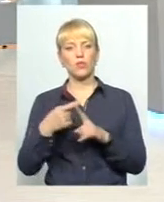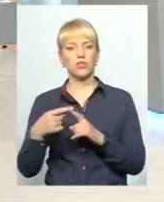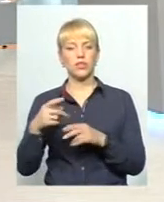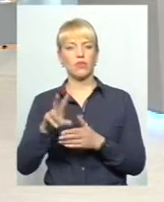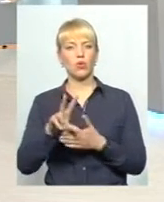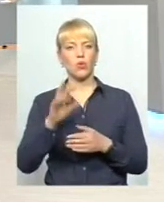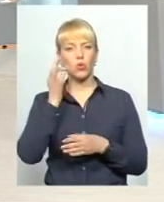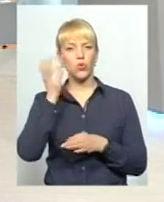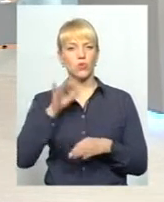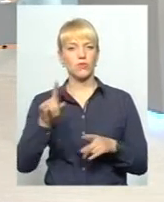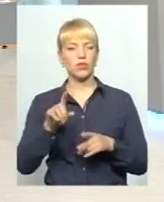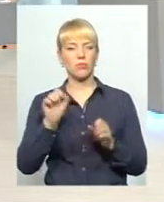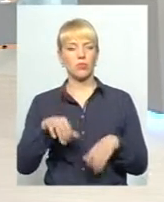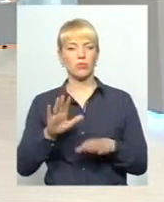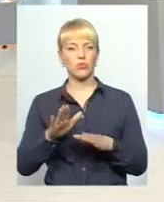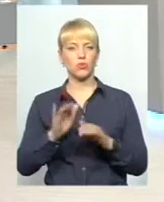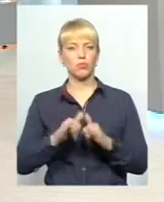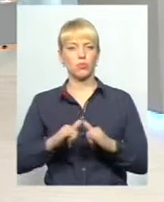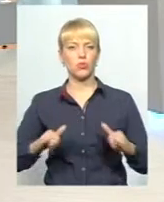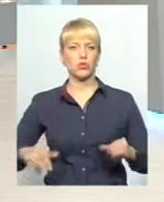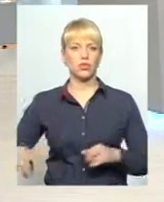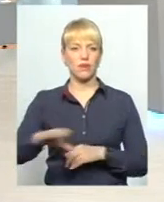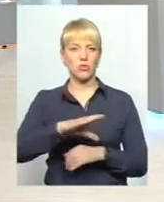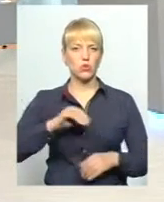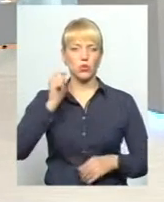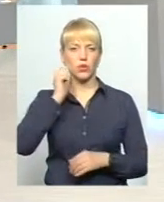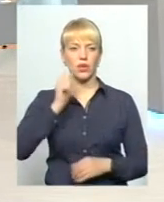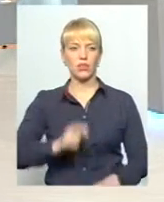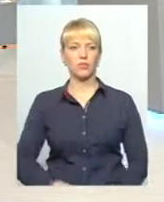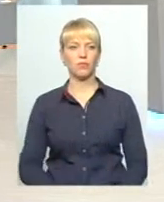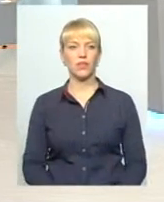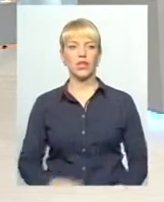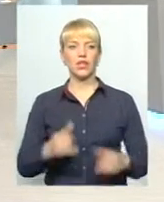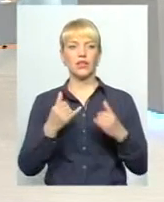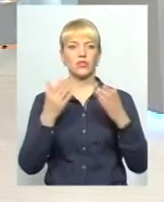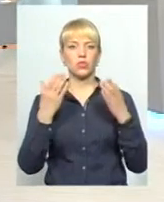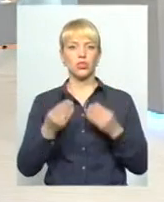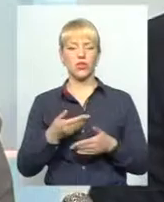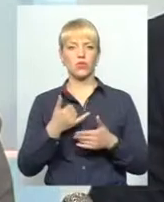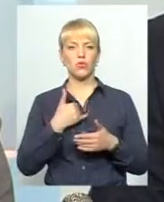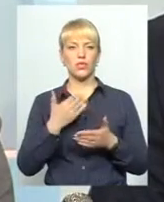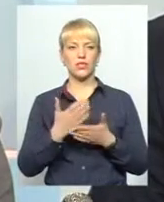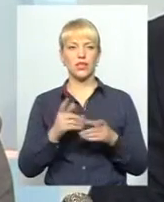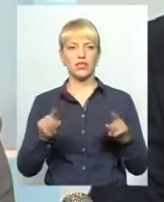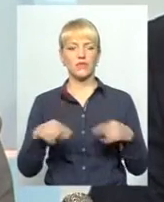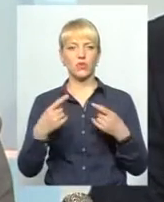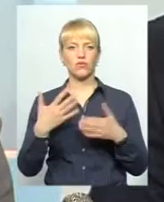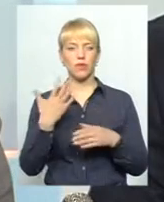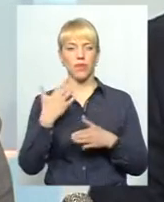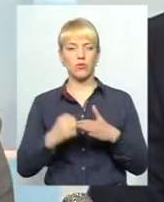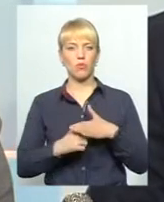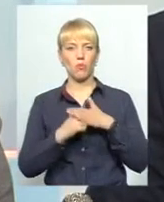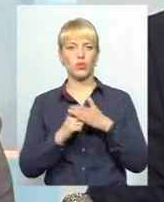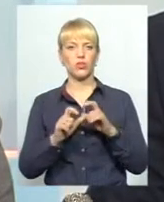досвіду, який можна буде потім поширювати на всю Україну? На сьогоднішній день в нас є створених вже п'ять опорних